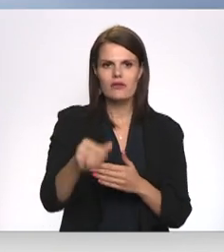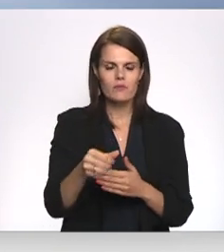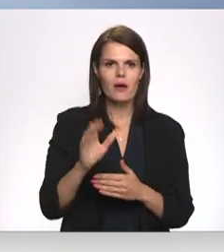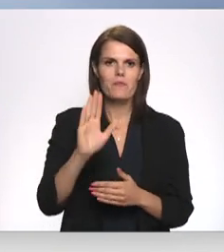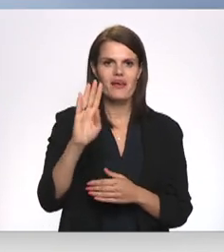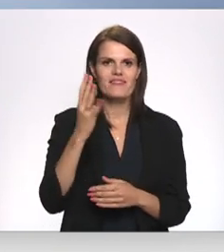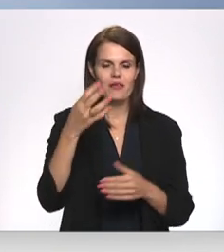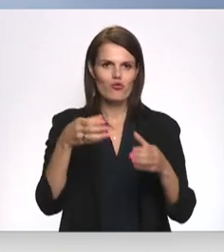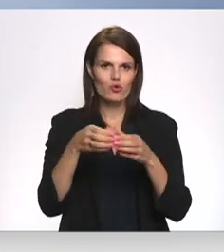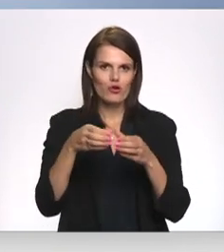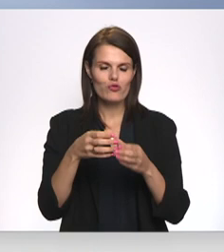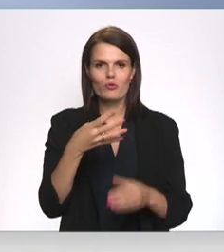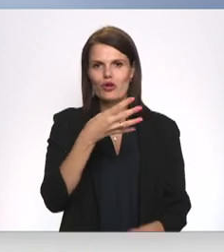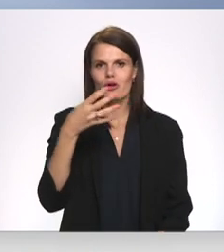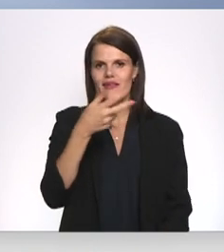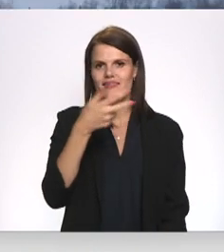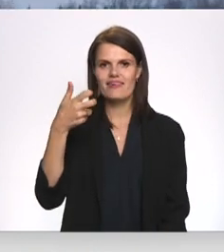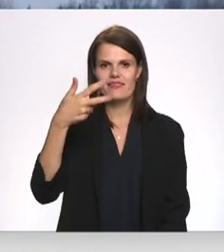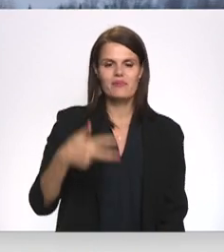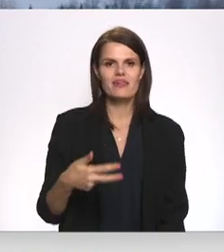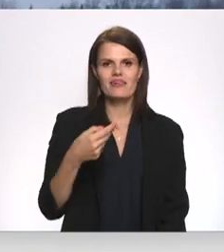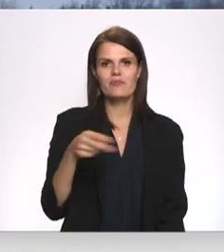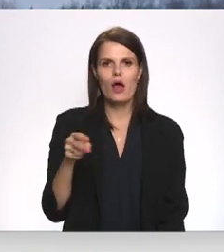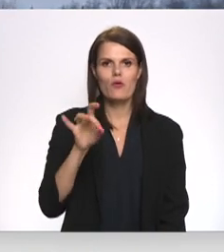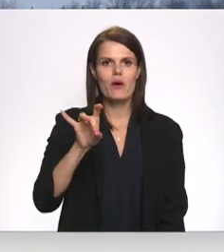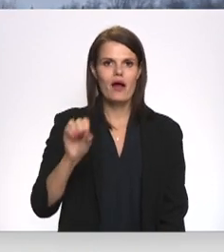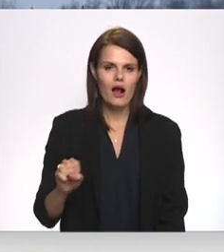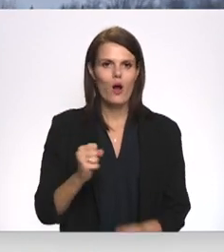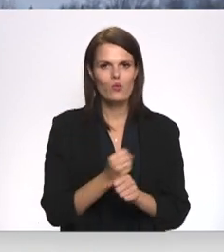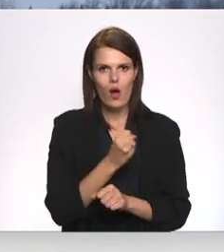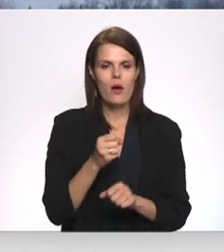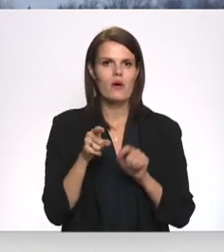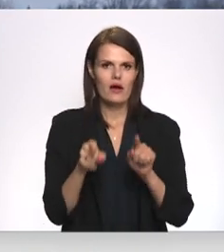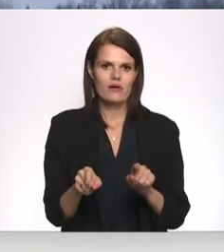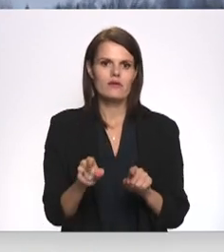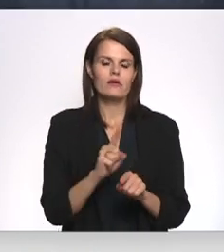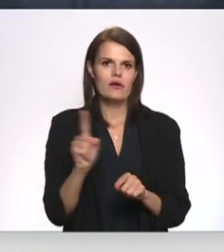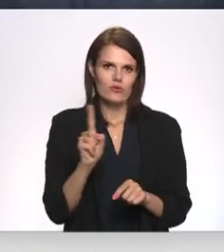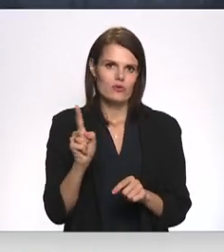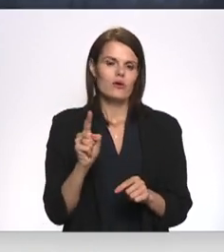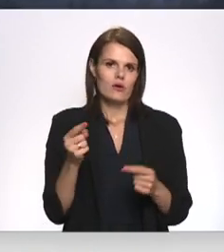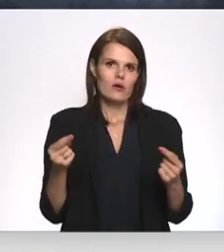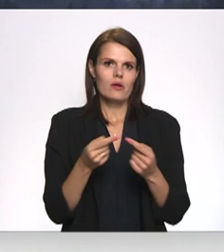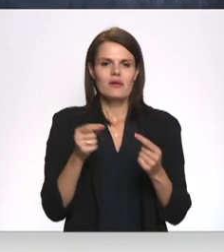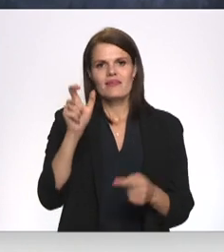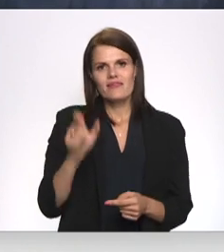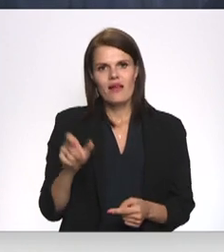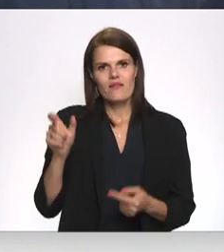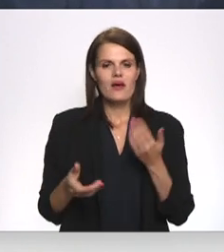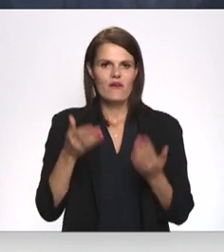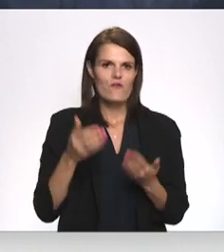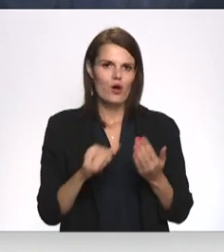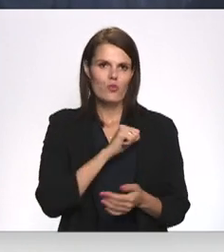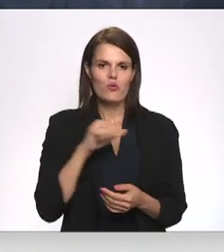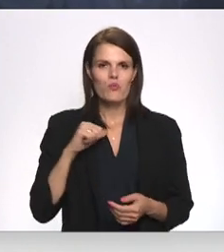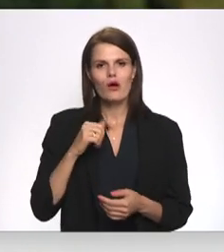ceturtās klasi bija 330 eiro par hektāru. Tomēr tas jau gandrīz ir samērojami, nu cilvēki varbūt paši tā